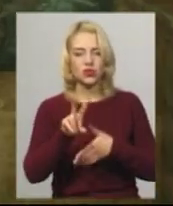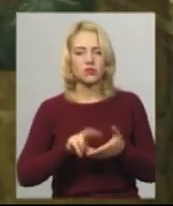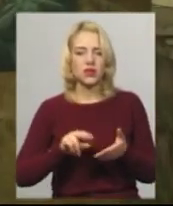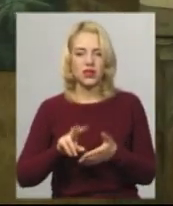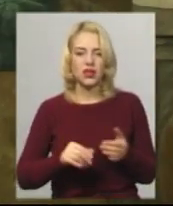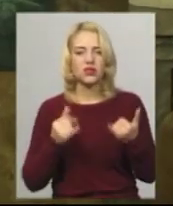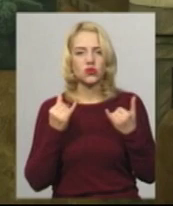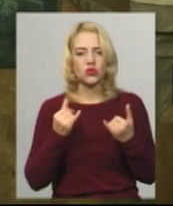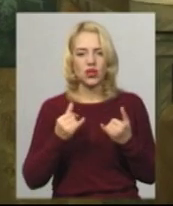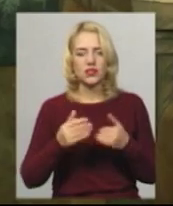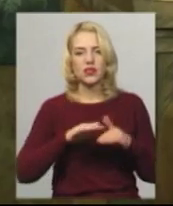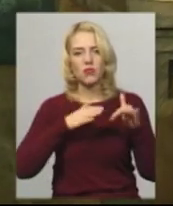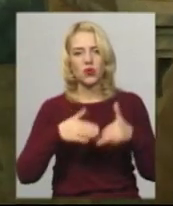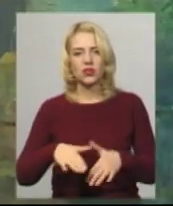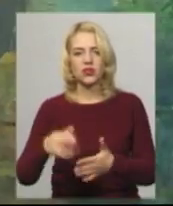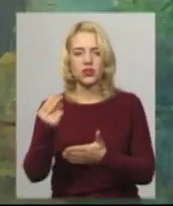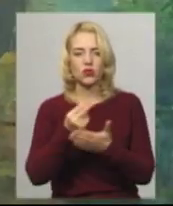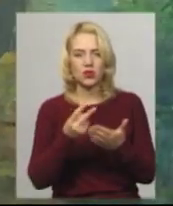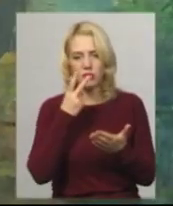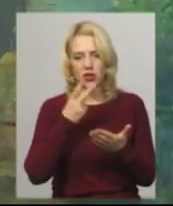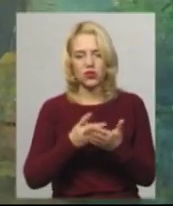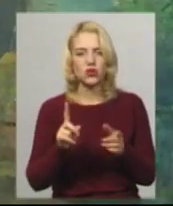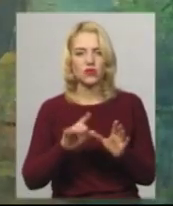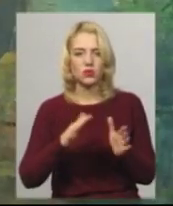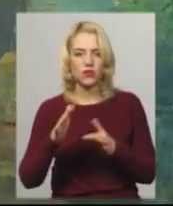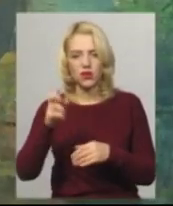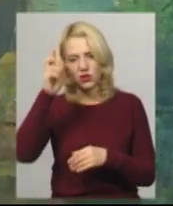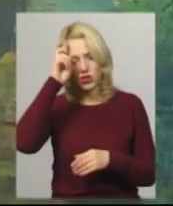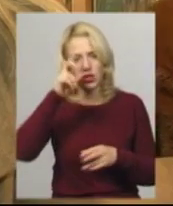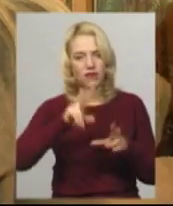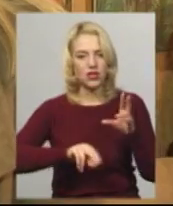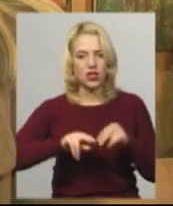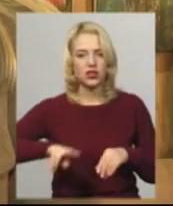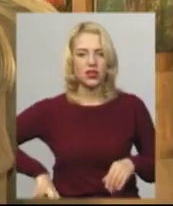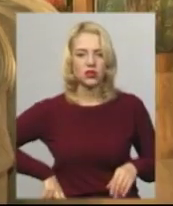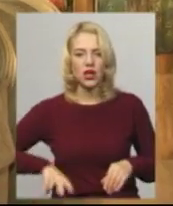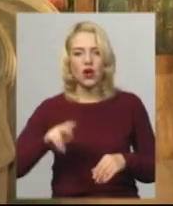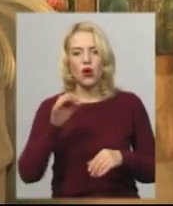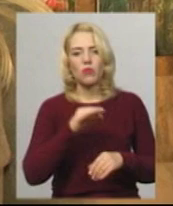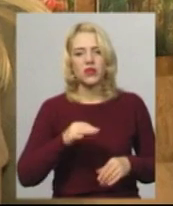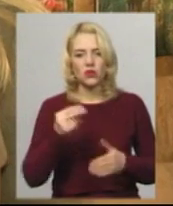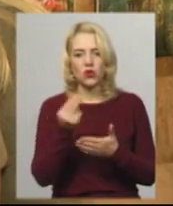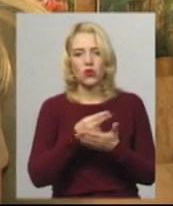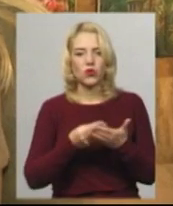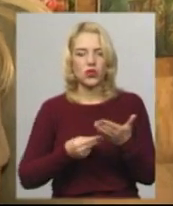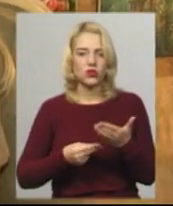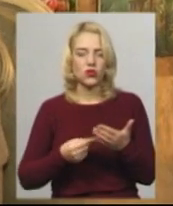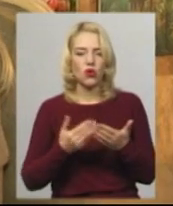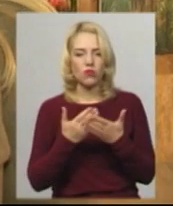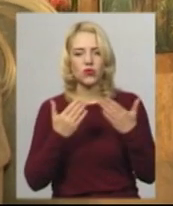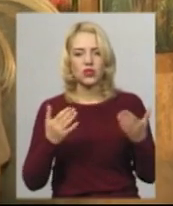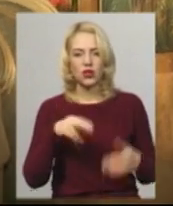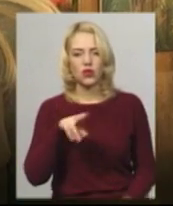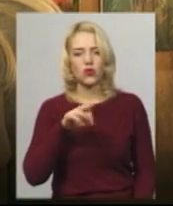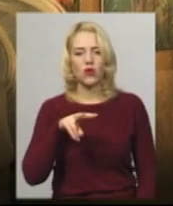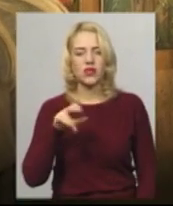Сучасні подільські художники відзеркалюють те, що нині відбувається у державі, вважає директорка обласного художнього музею Ольга Долінська. Сьогодні